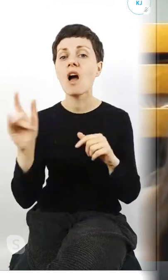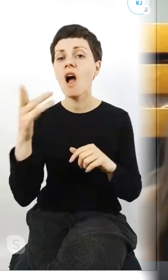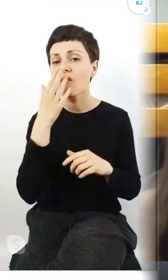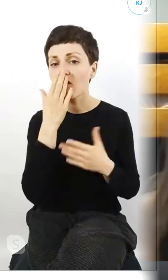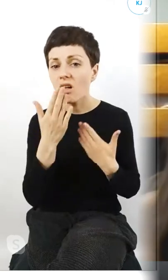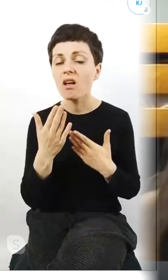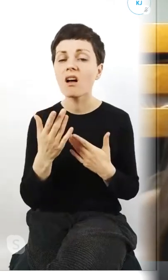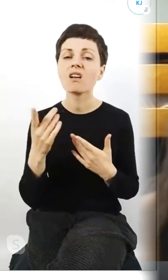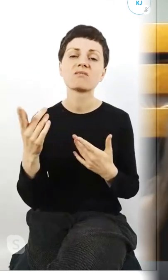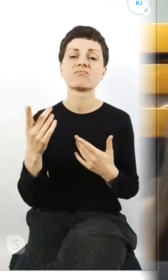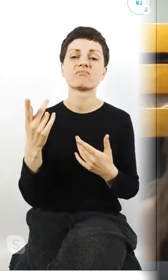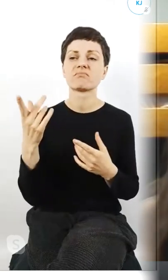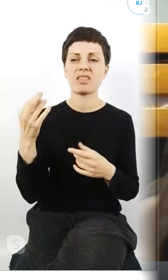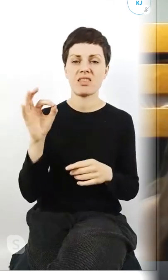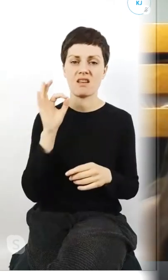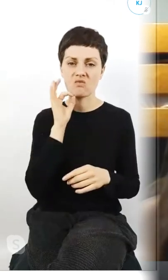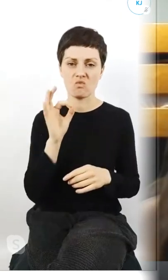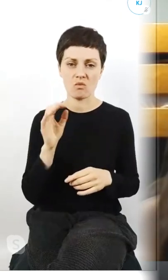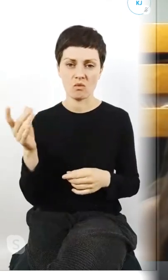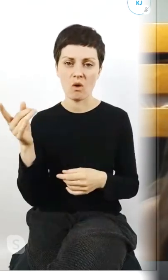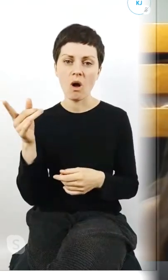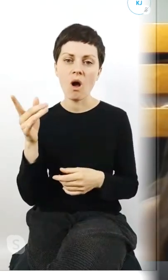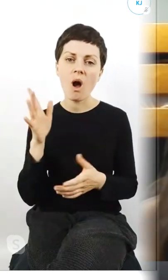i tylko potwierdzają